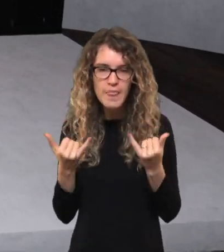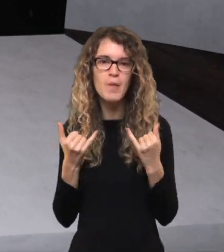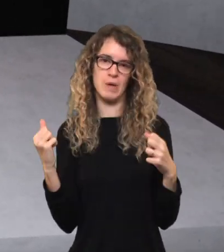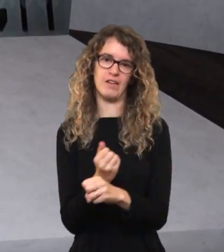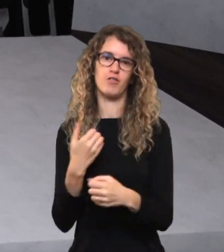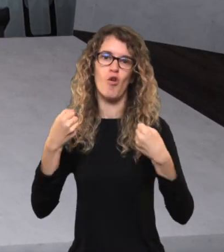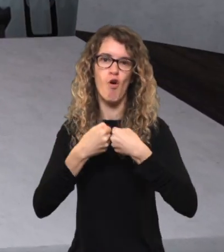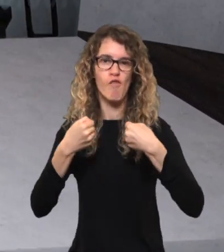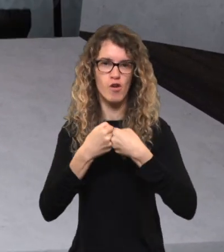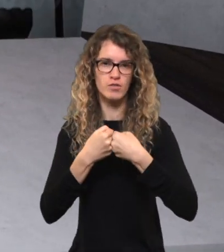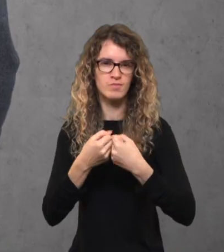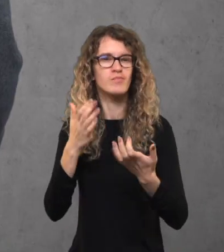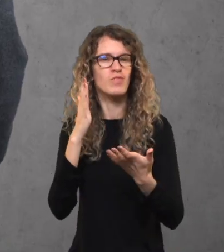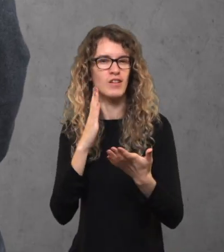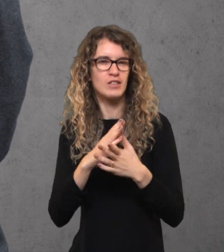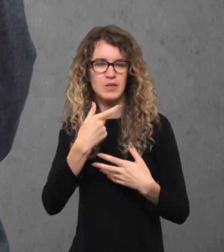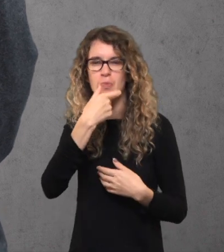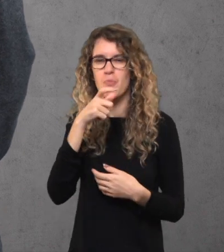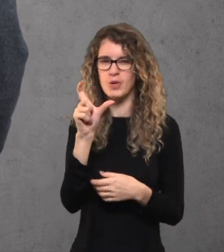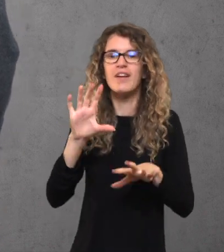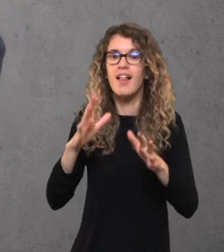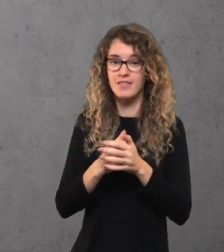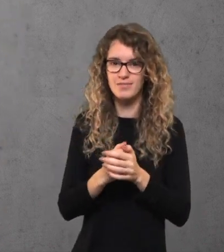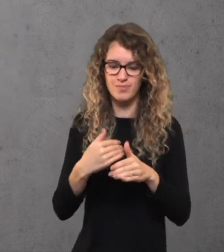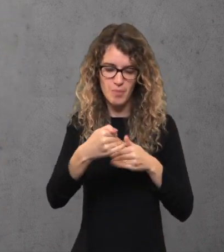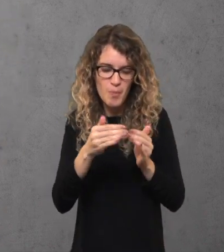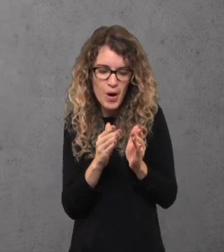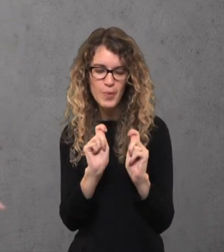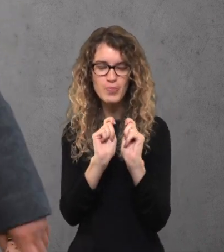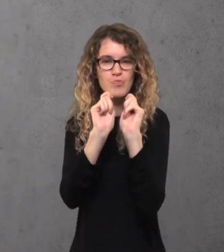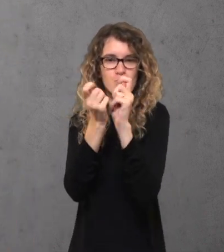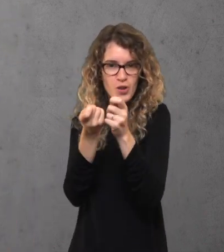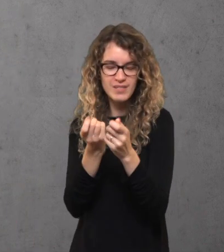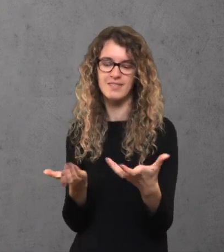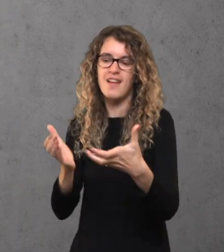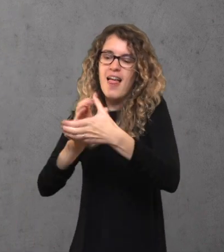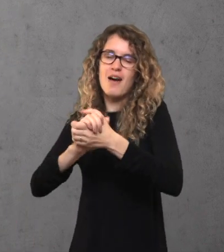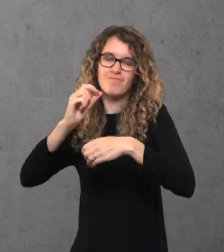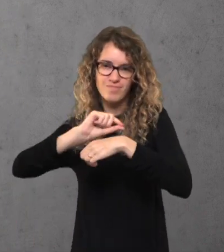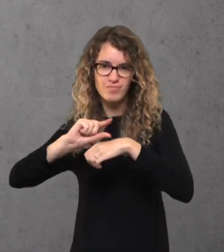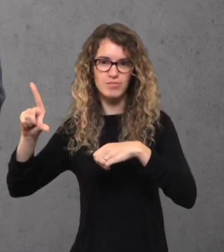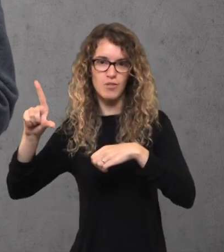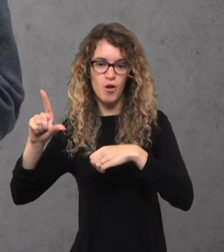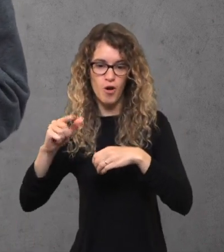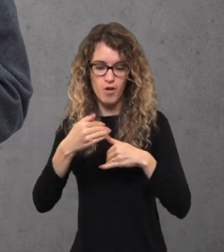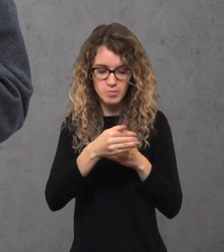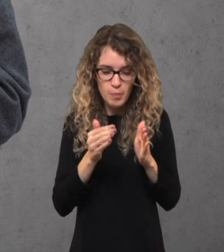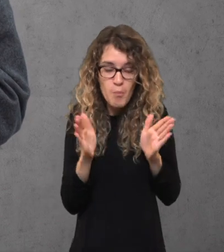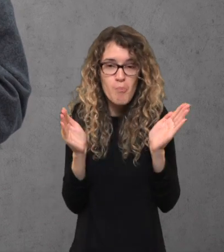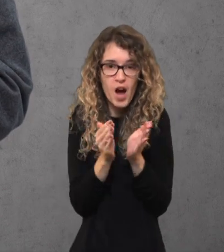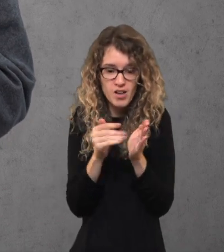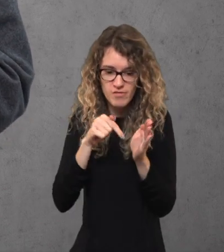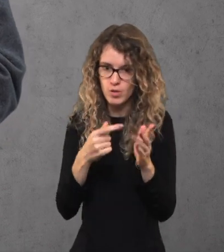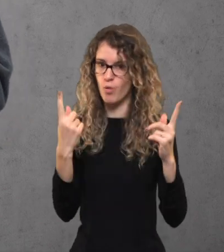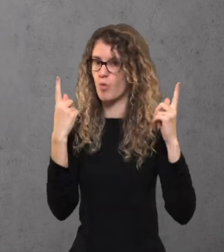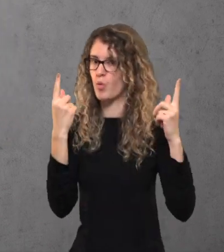reikia dabar. Yra tokia patarlė, mažos dovanos skatina draugystė. Mažoji dižutėj gali būti didelių